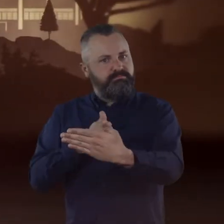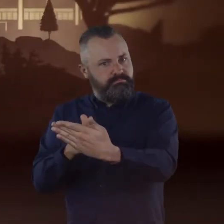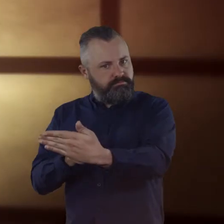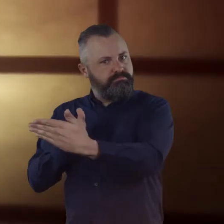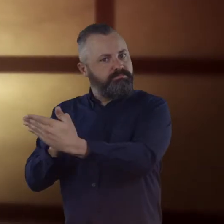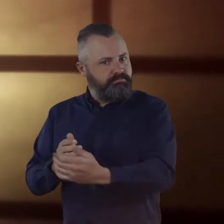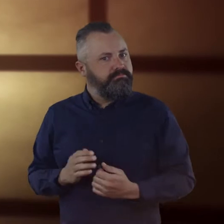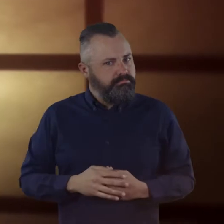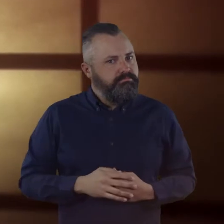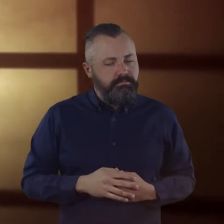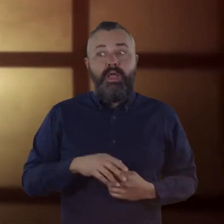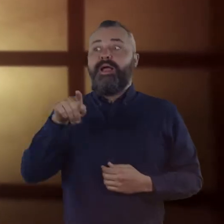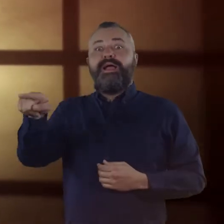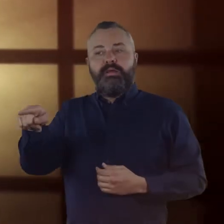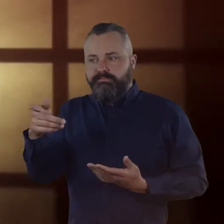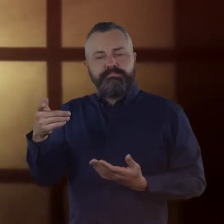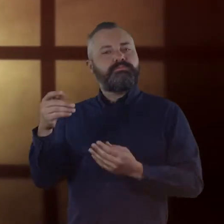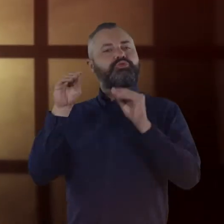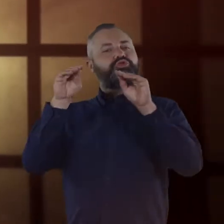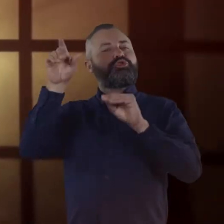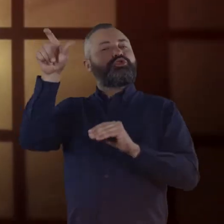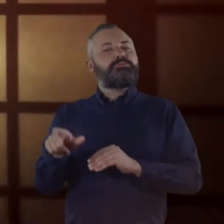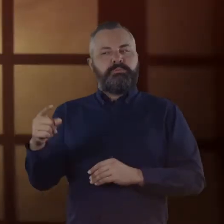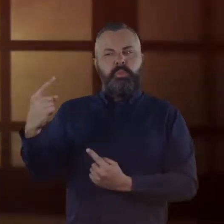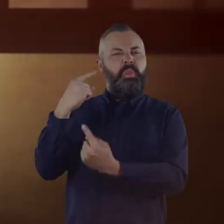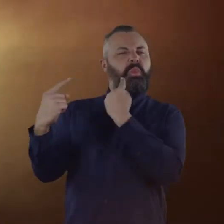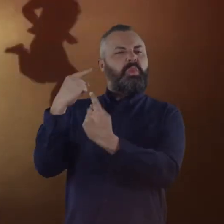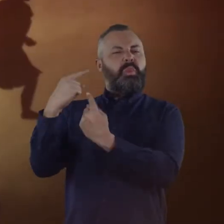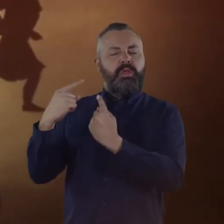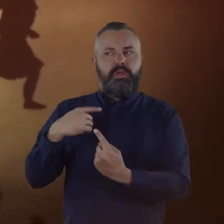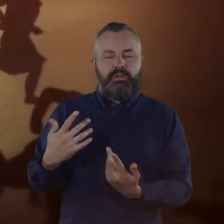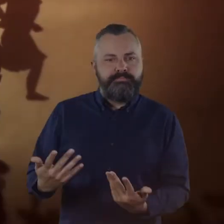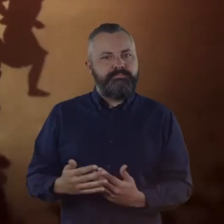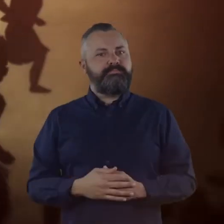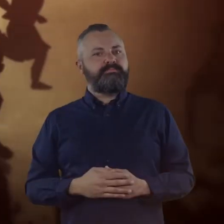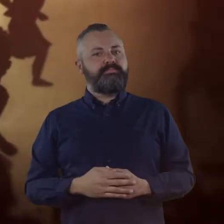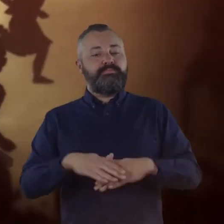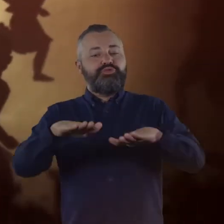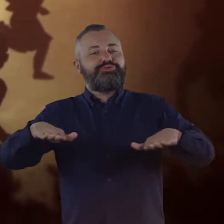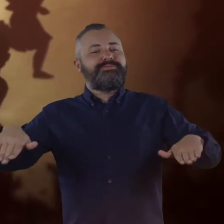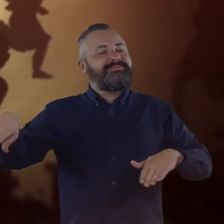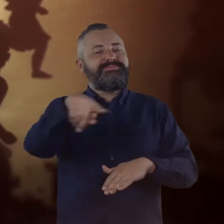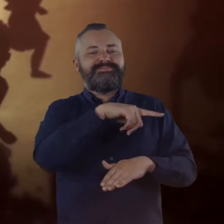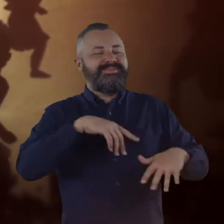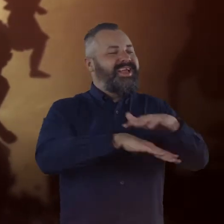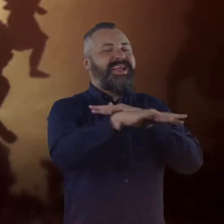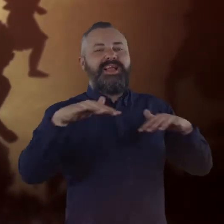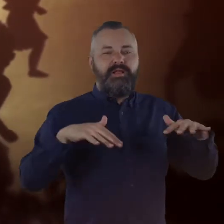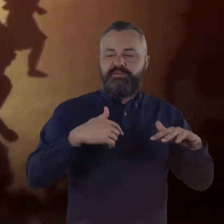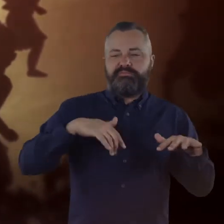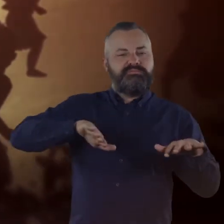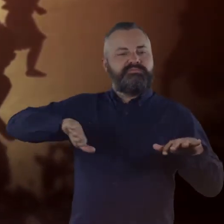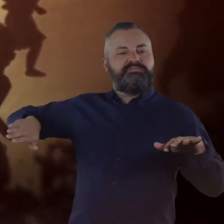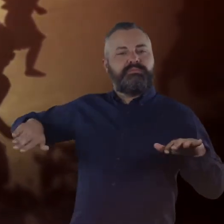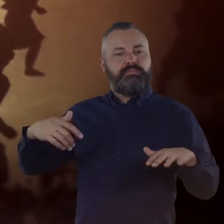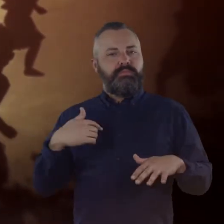مؤهلة حتى المعلمين كانوا بعض الشيء حازمين معي ولم يرد أحد اللعب معي وحتى عندما كنت أبكي لم